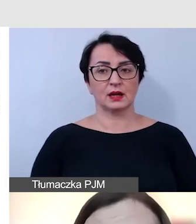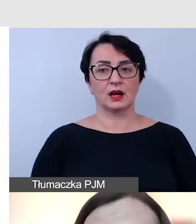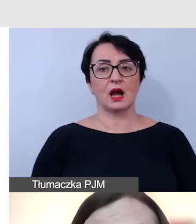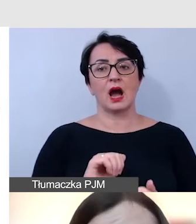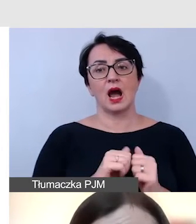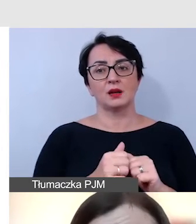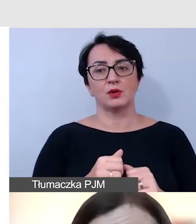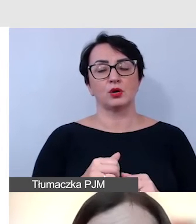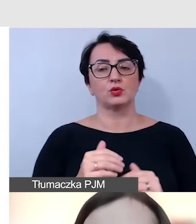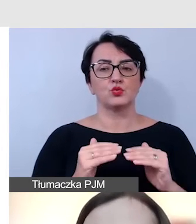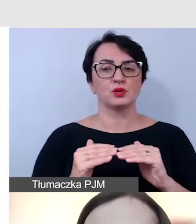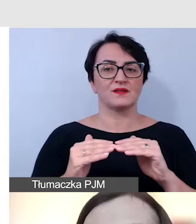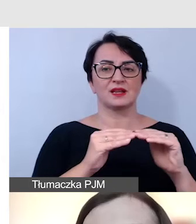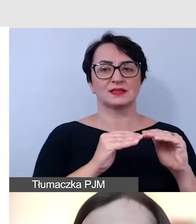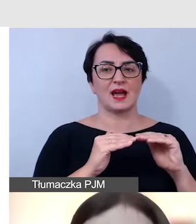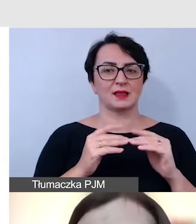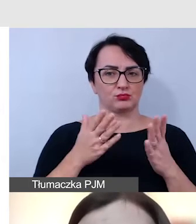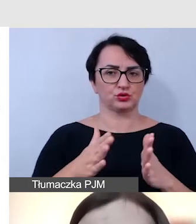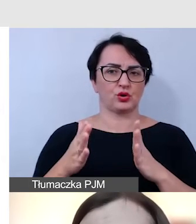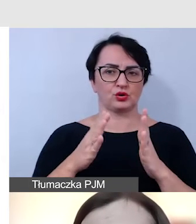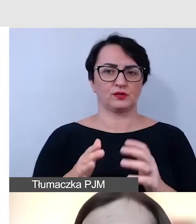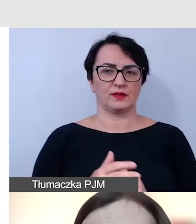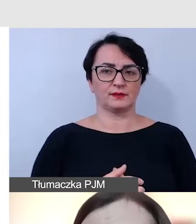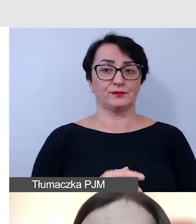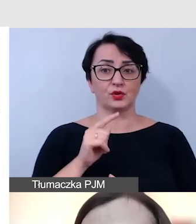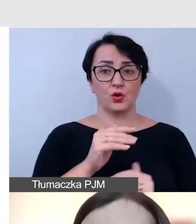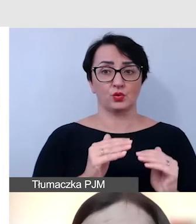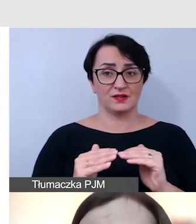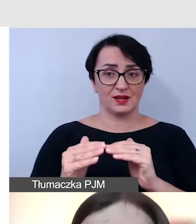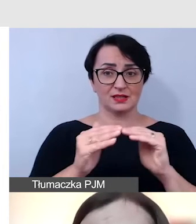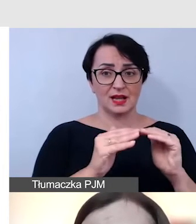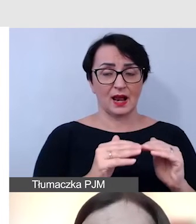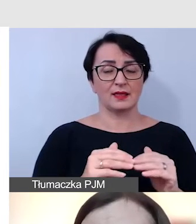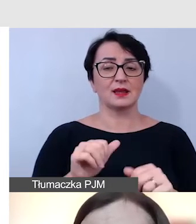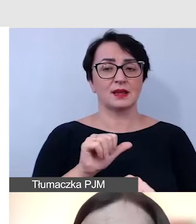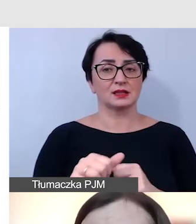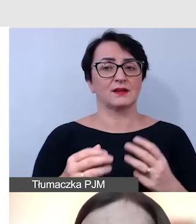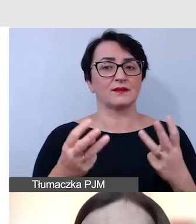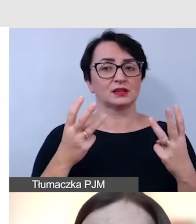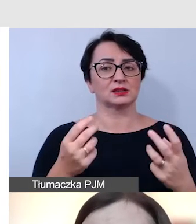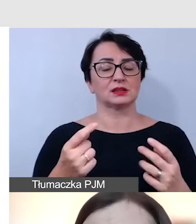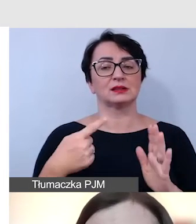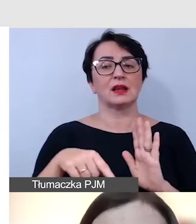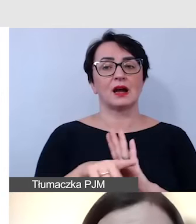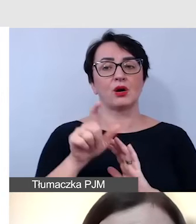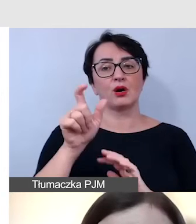przygotowane uniwersalnie. Szczególnie to uniwersalne przygotowanie ma znaczenie dla osób